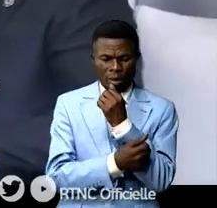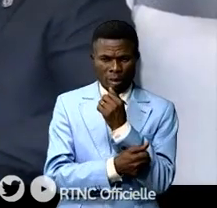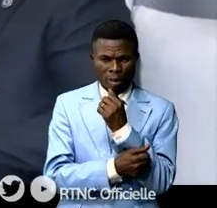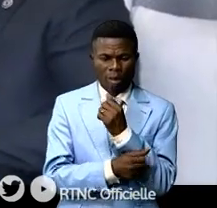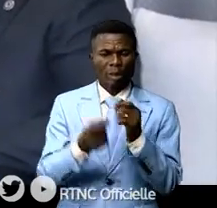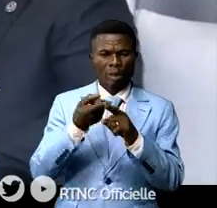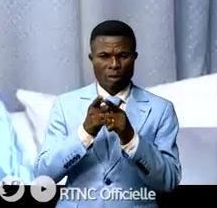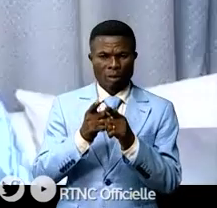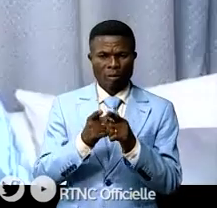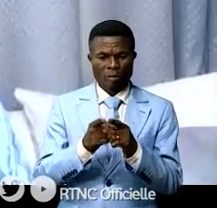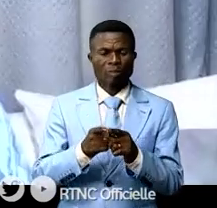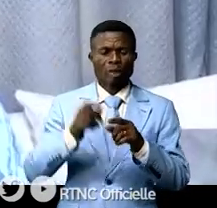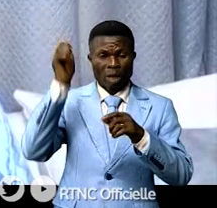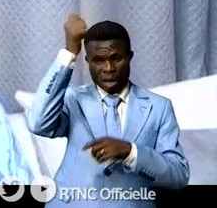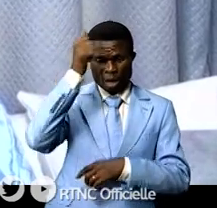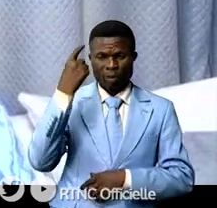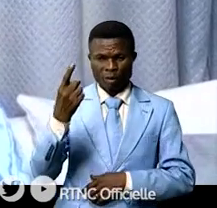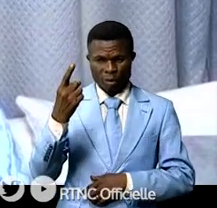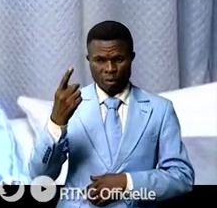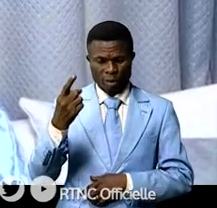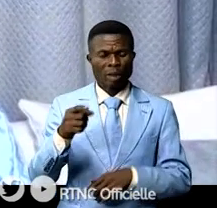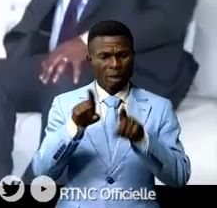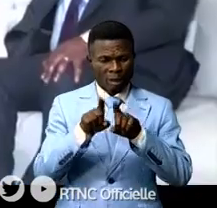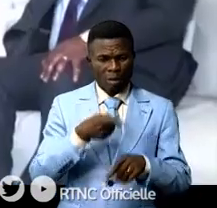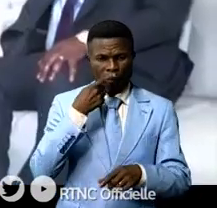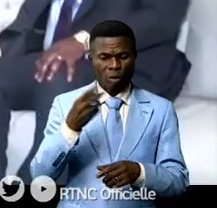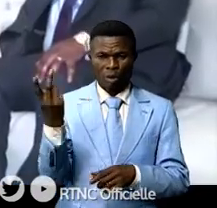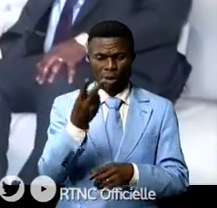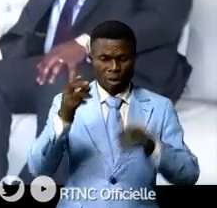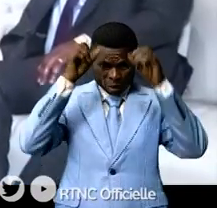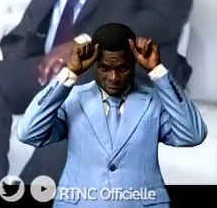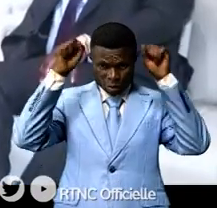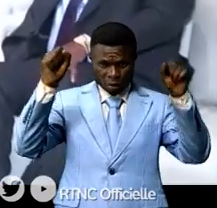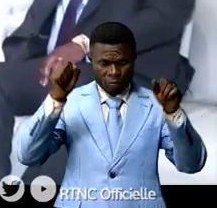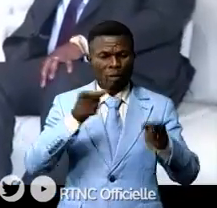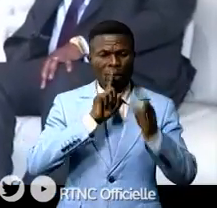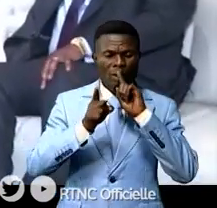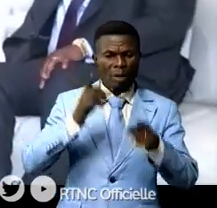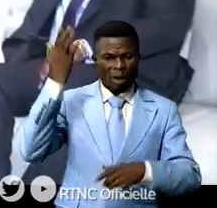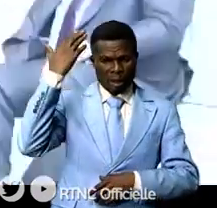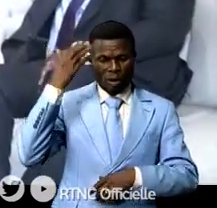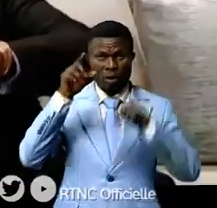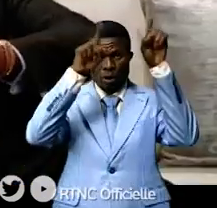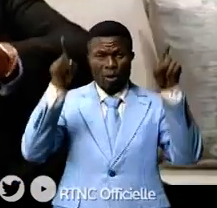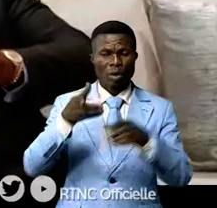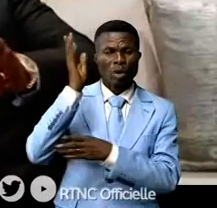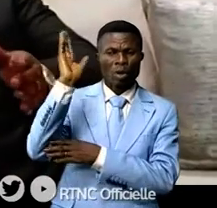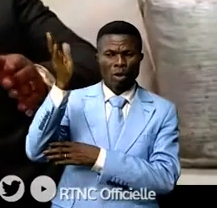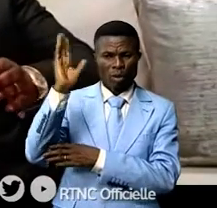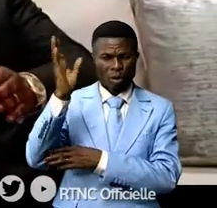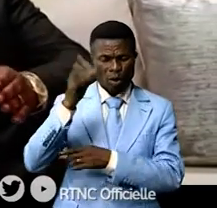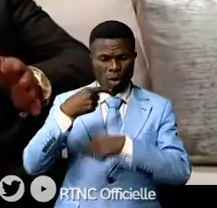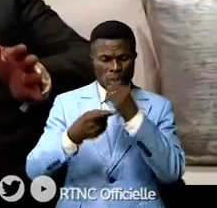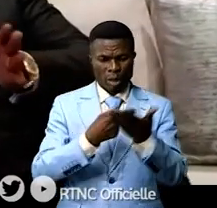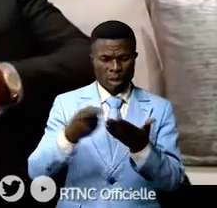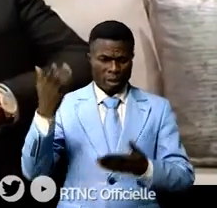appartenant à la même sous-région. Rappelons par ailleurs que les deux chefs d'État ont eu des entretiens par visioconférence en début